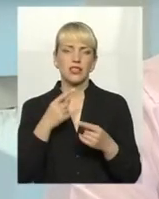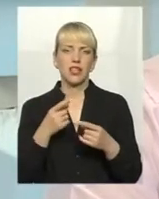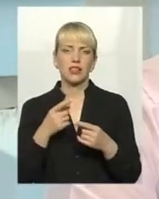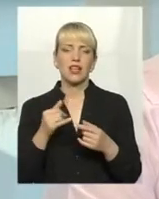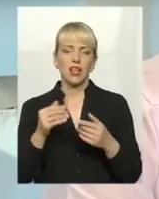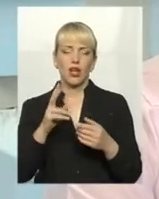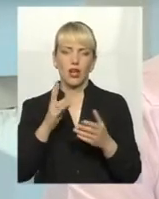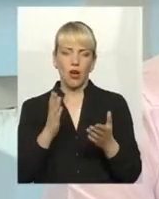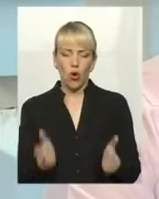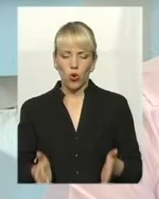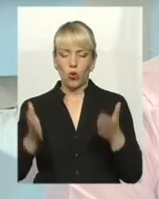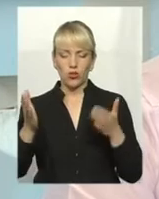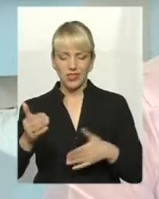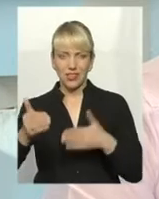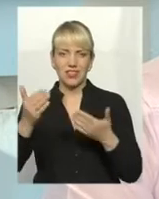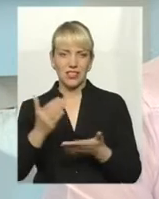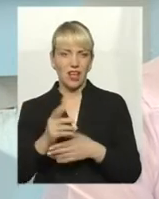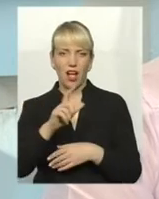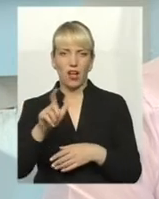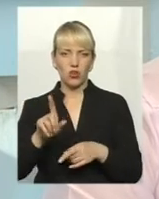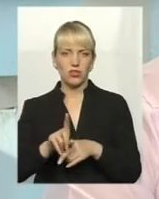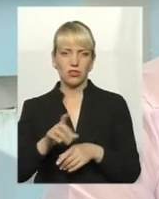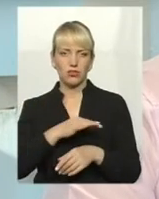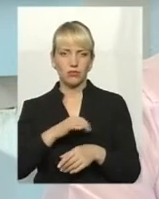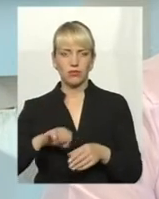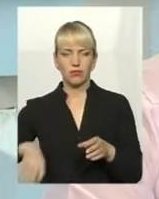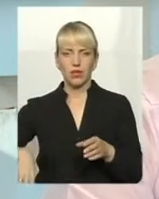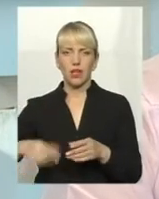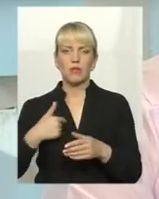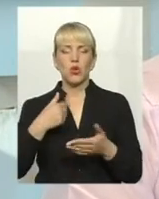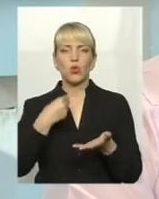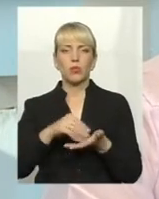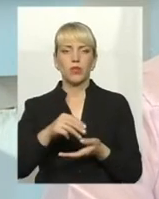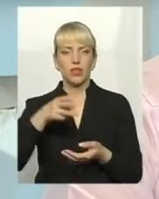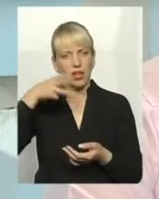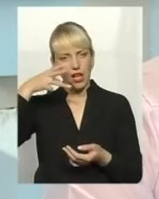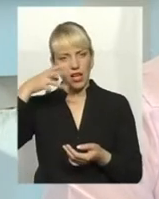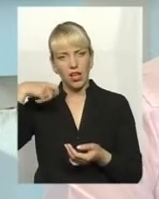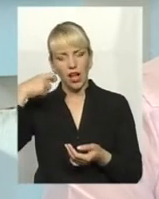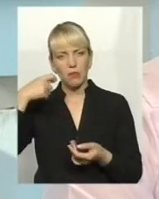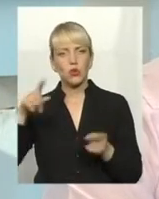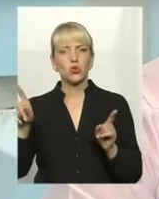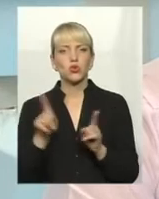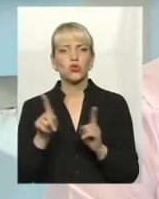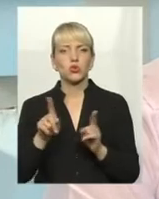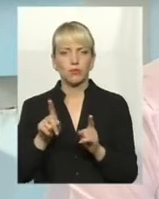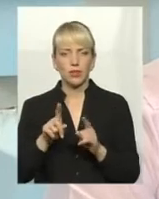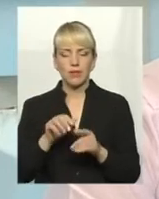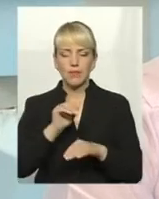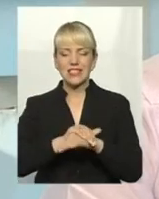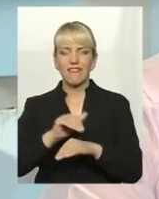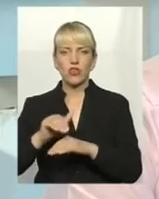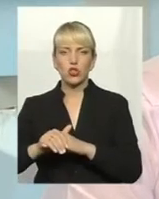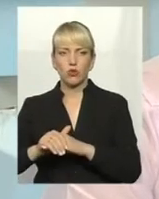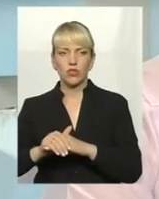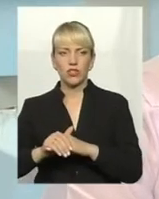Але ми мали придбати спеціальну відеокамеру, чи фотоапарат, ми це придбаємо для того, щоб це фіксувати.